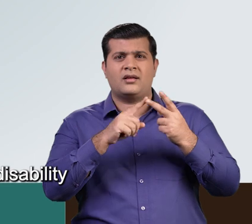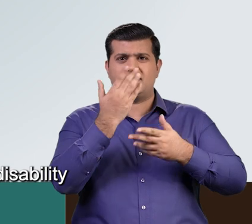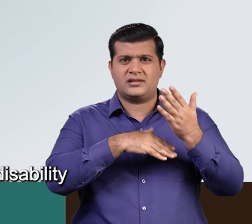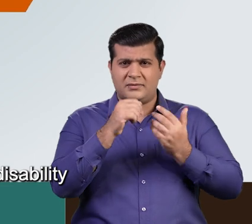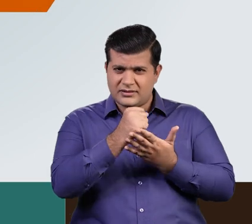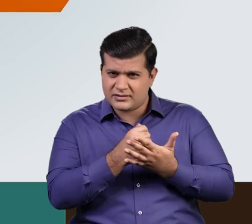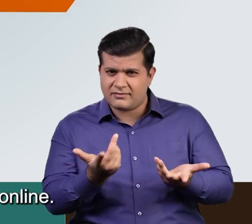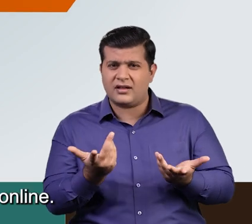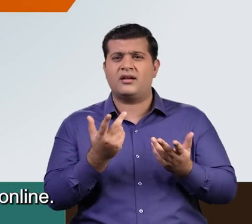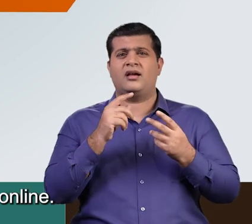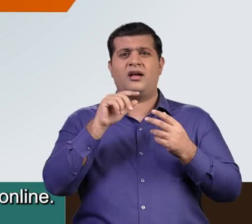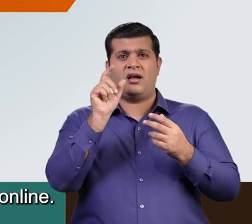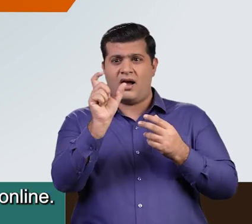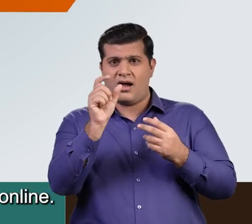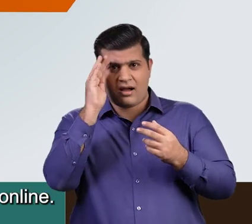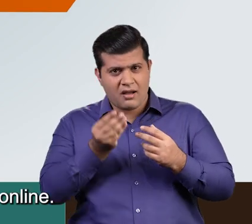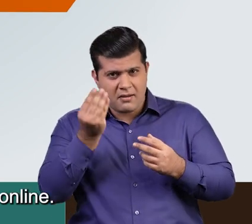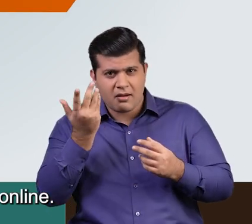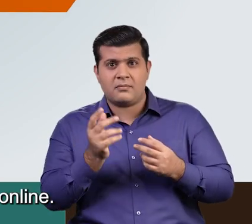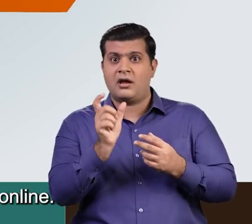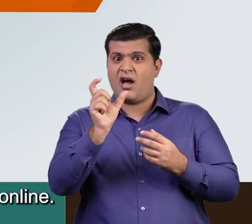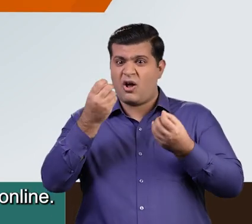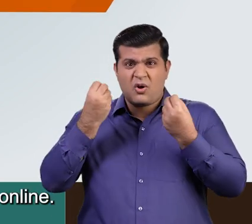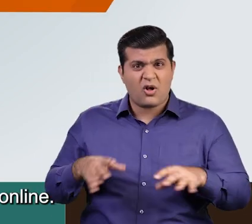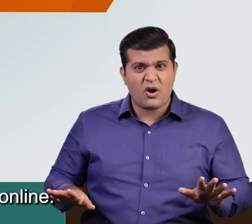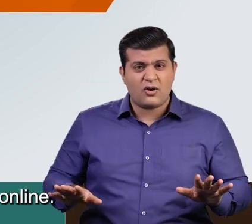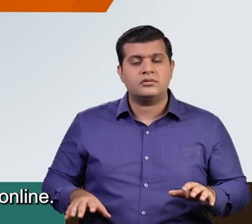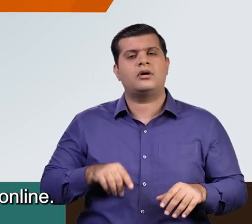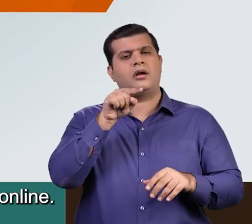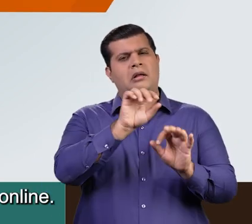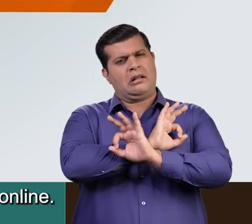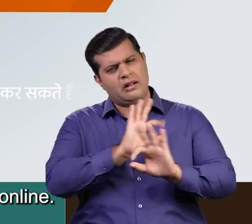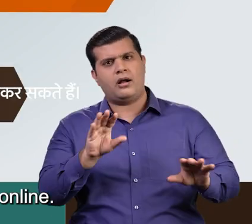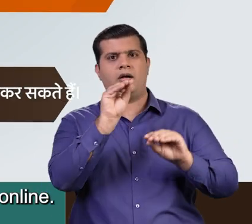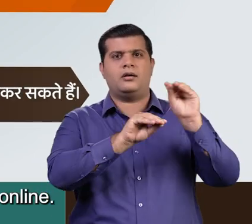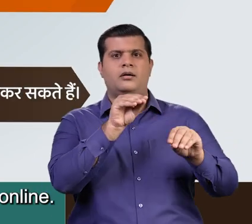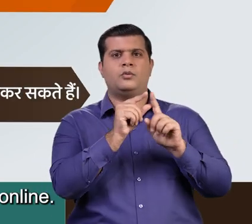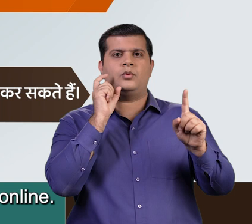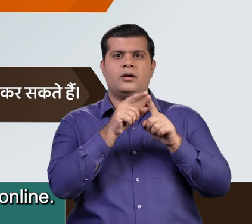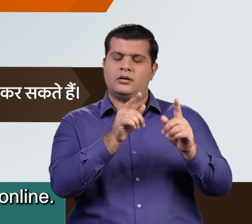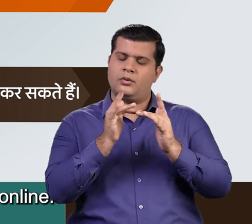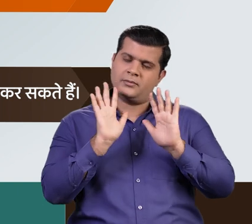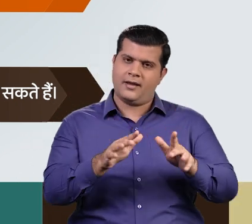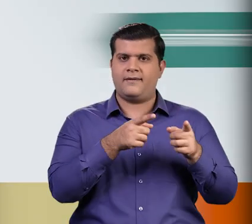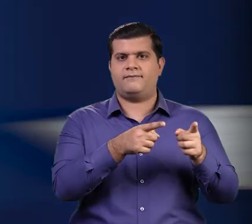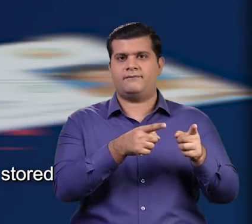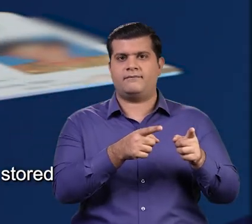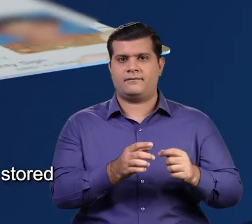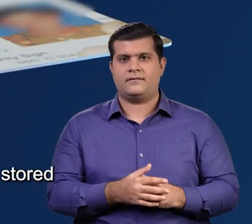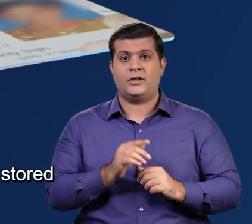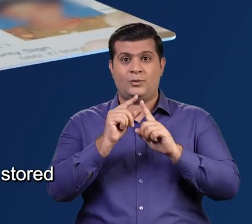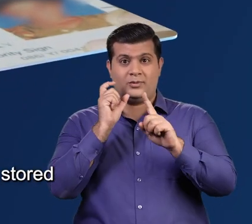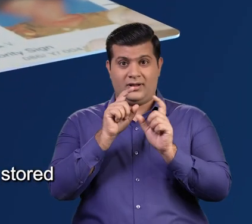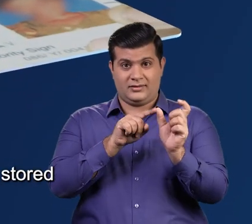दिव्यांग ता प्रमाण पत्र, UDID कार्ड के नवीनी करन और कार्ड के खो जाने की स्थिति में ओनलाइन ही अनरोध भी कर सकते हैं।